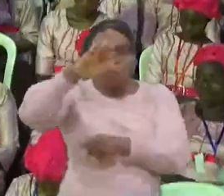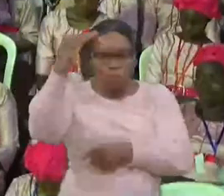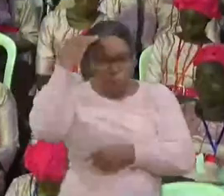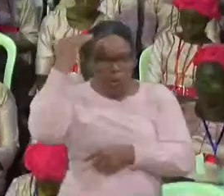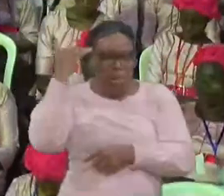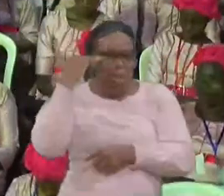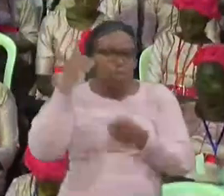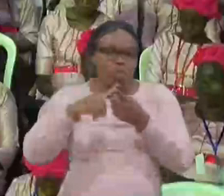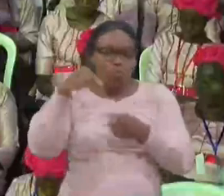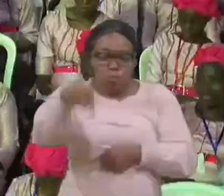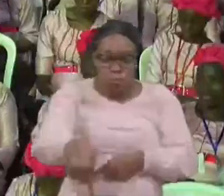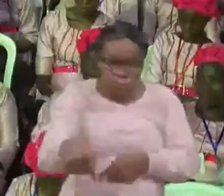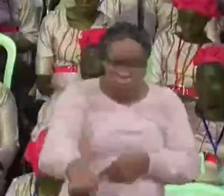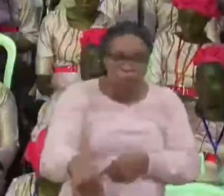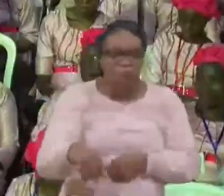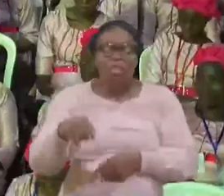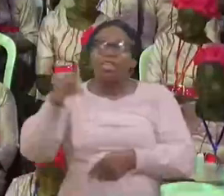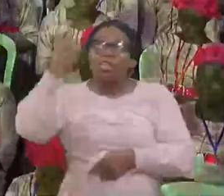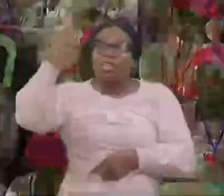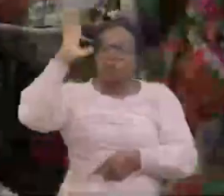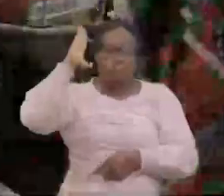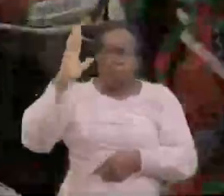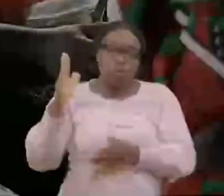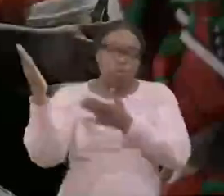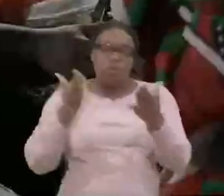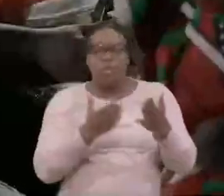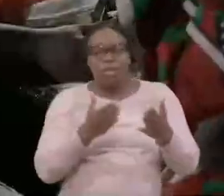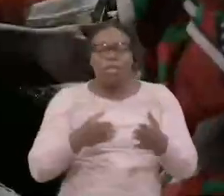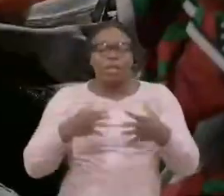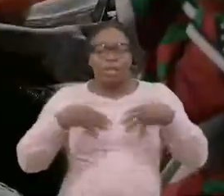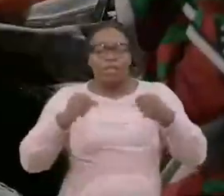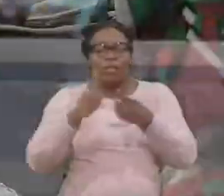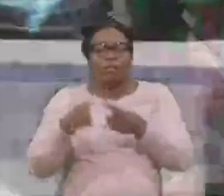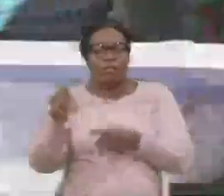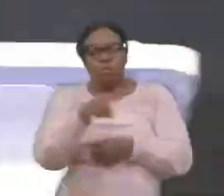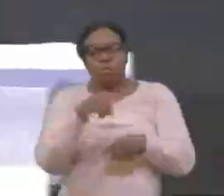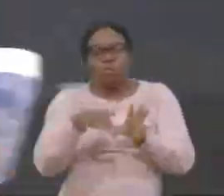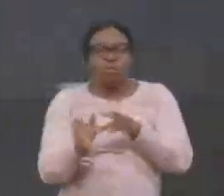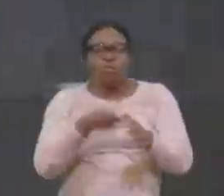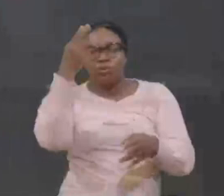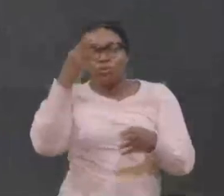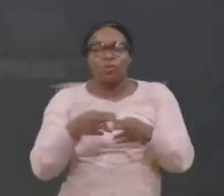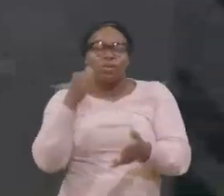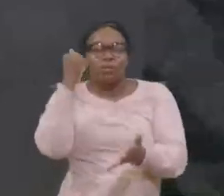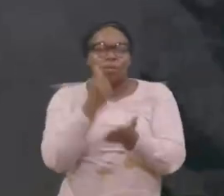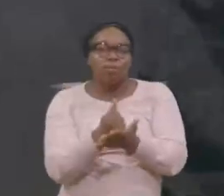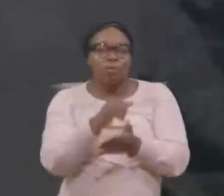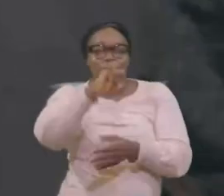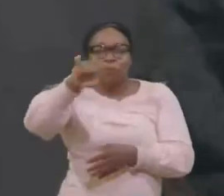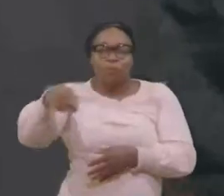Est que la plante de tes pieds, La guérison te parviendra ce soir, Au nom de Jésus, Jérémie, 17, Nous dit,